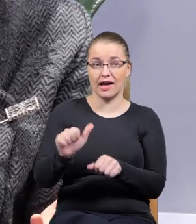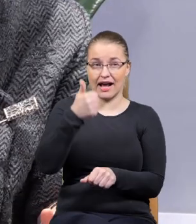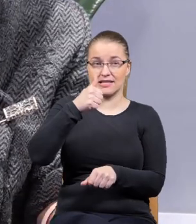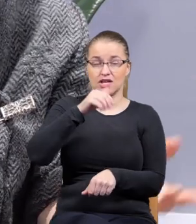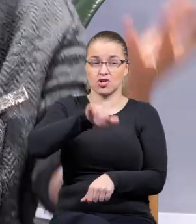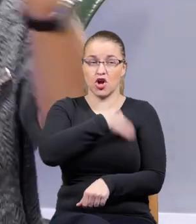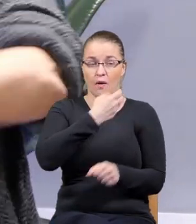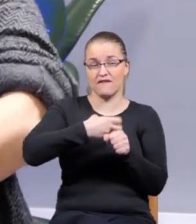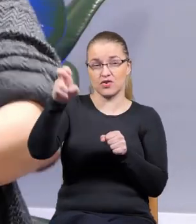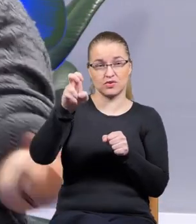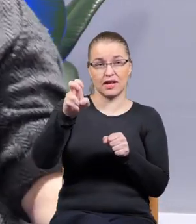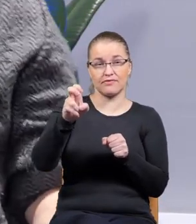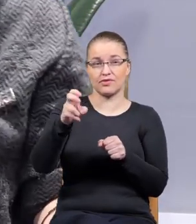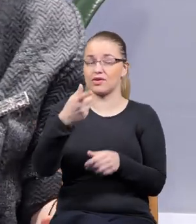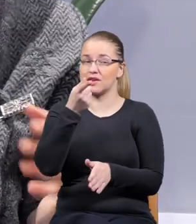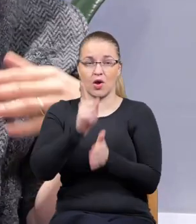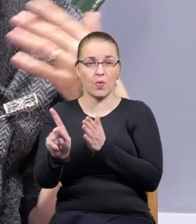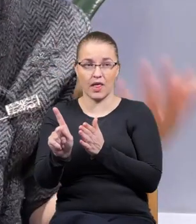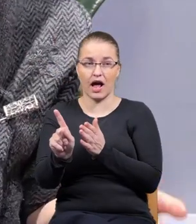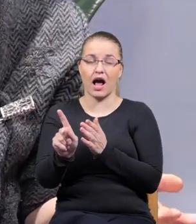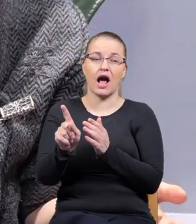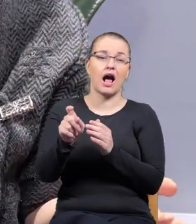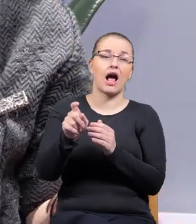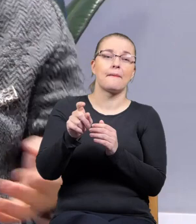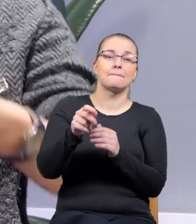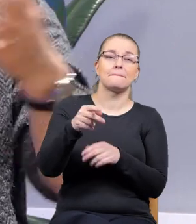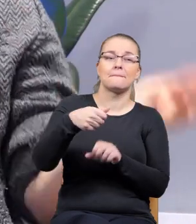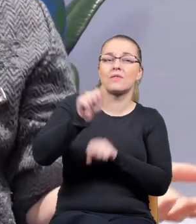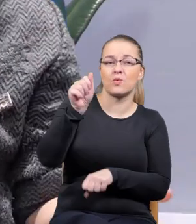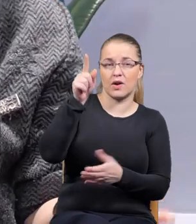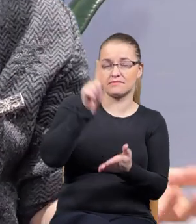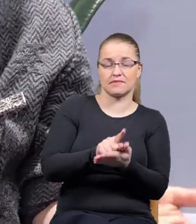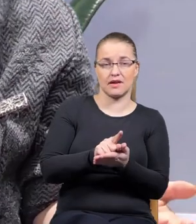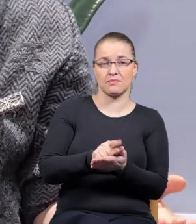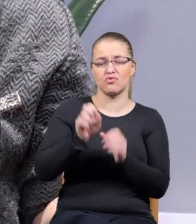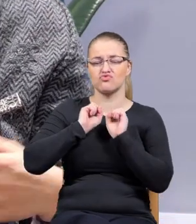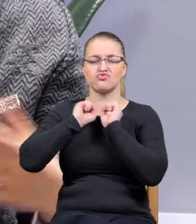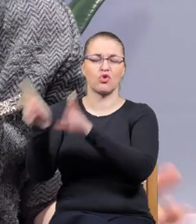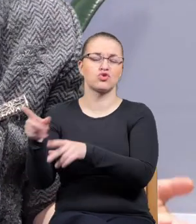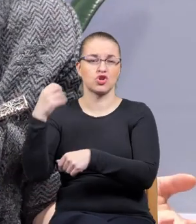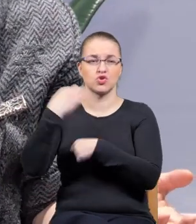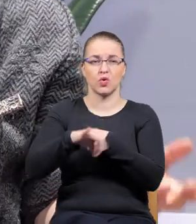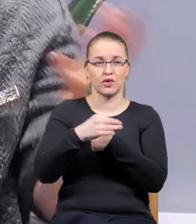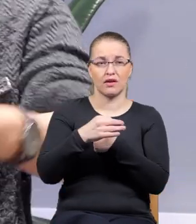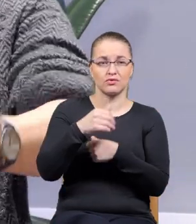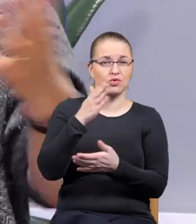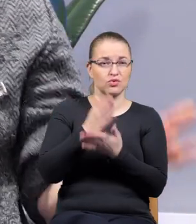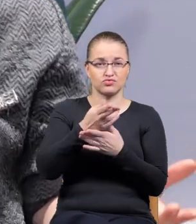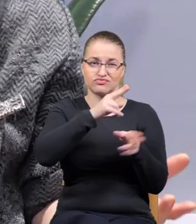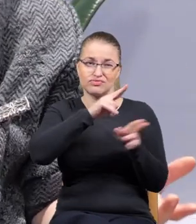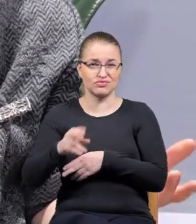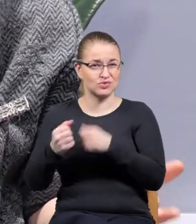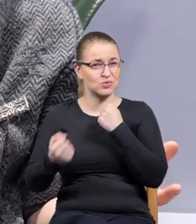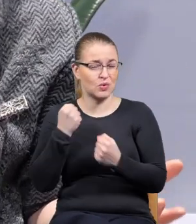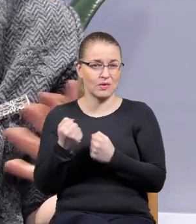szkoły na przykład, no to nie skończysz, nie zdasz matury albo jak, nie wiem, rzucisz studia, no to właśnie już ich nie skończysz i